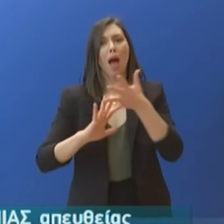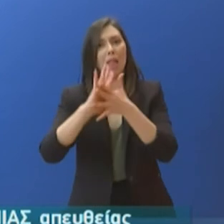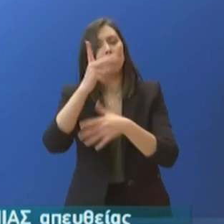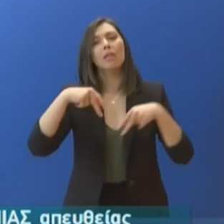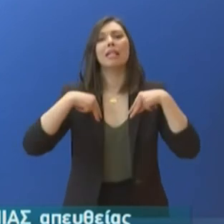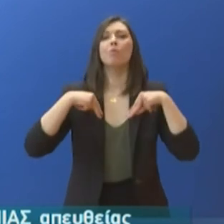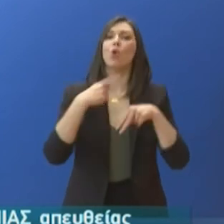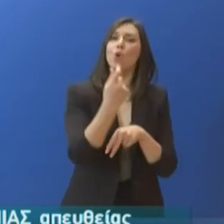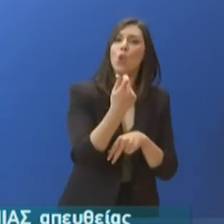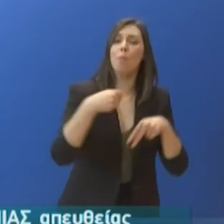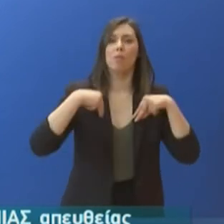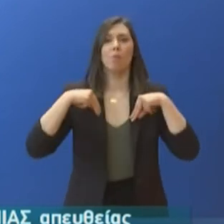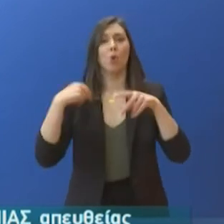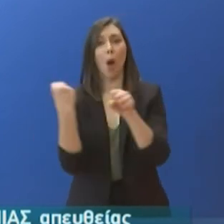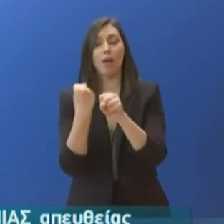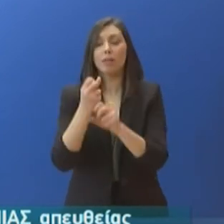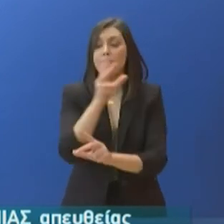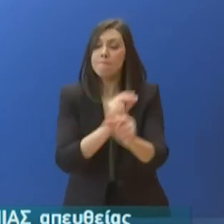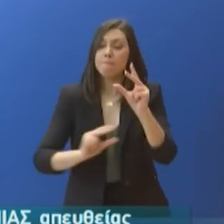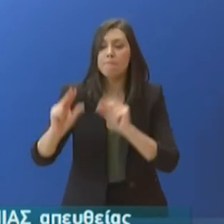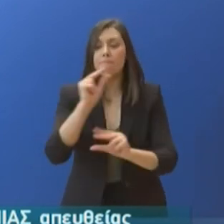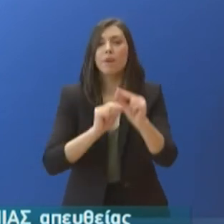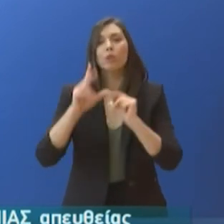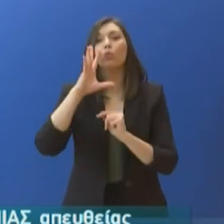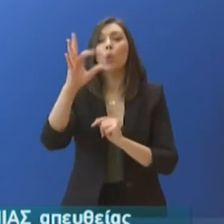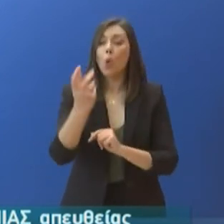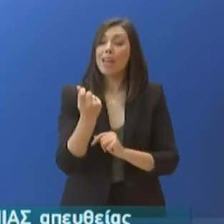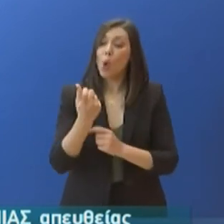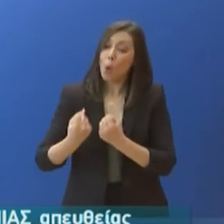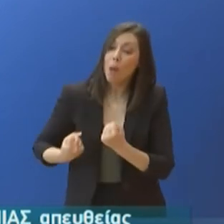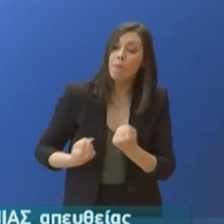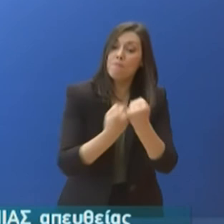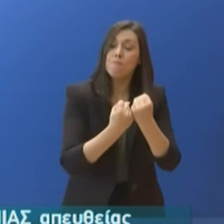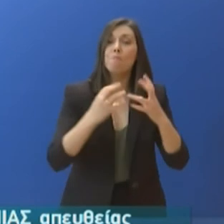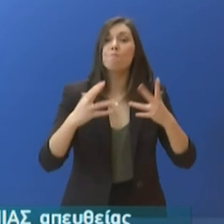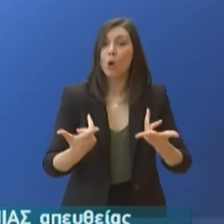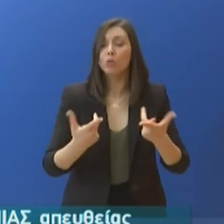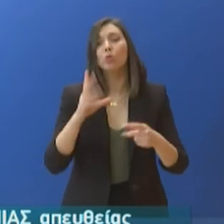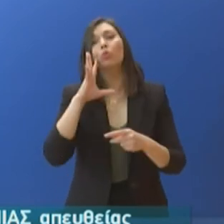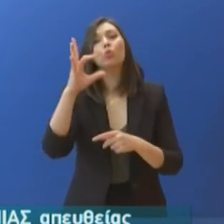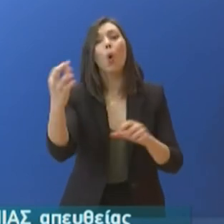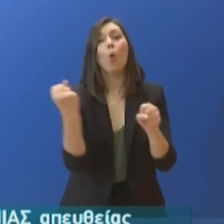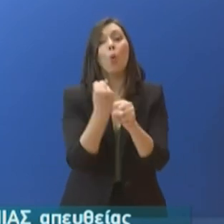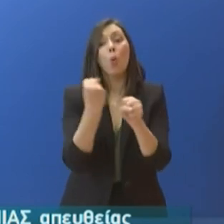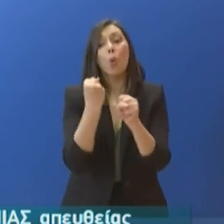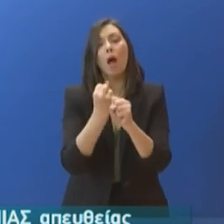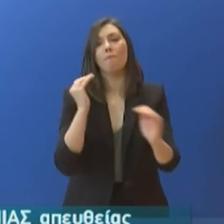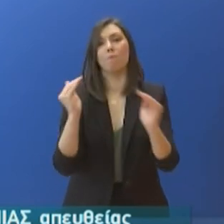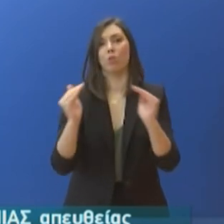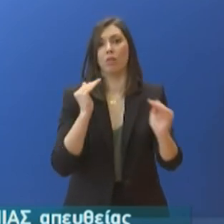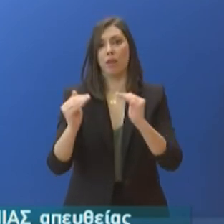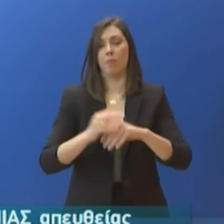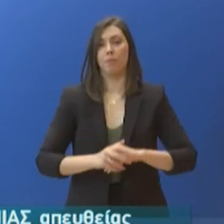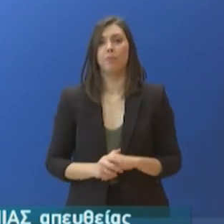ενίσχυσης της θρευστότητας της οικονομίας και διατήρησης των θέσεων απασχόλησης. Σήμερα, για την αντιμετώπιση των συνομπιών του